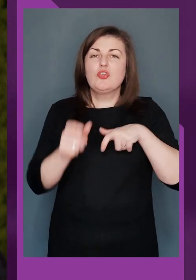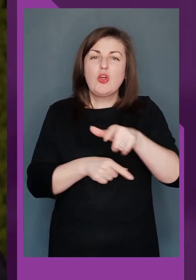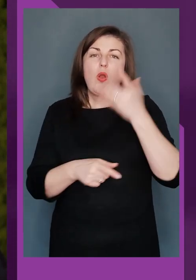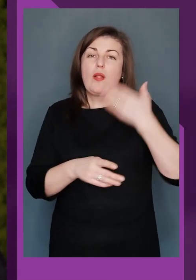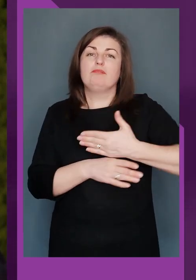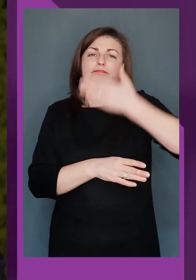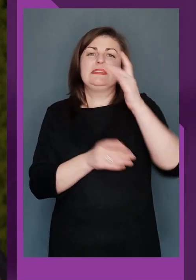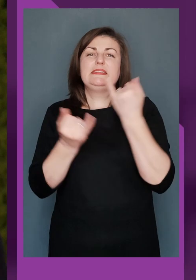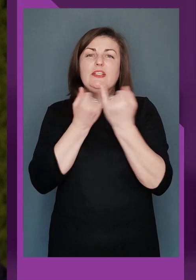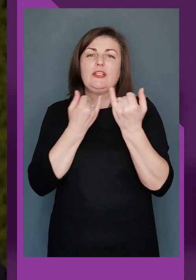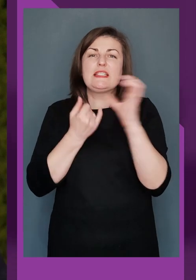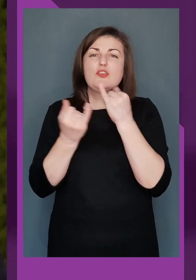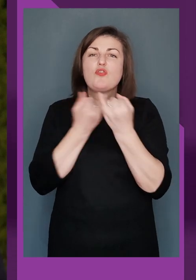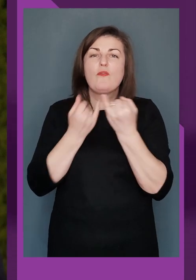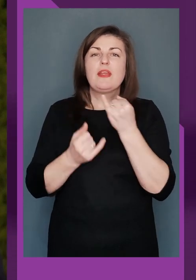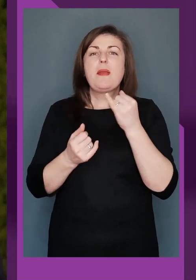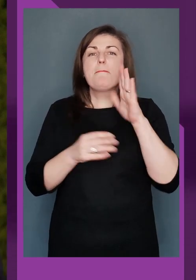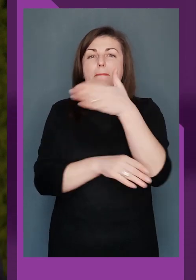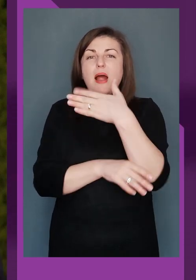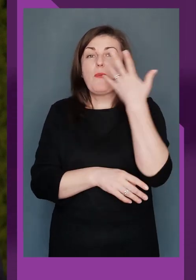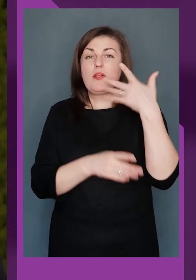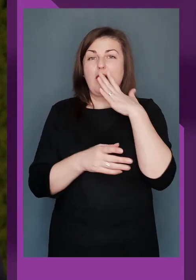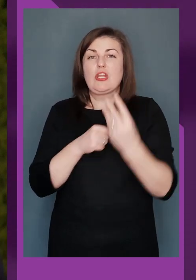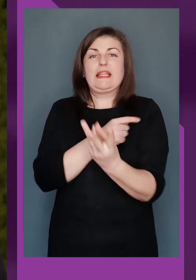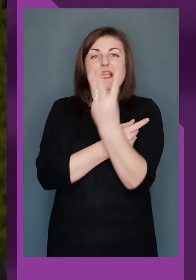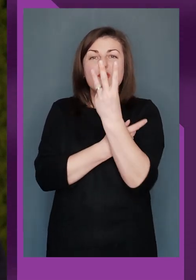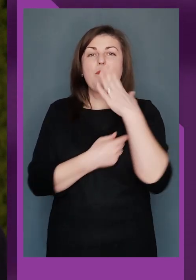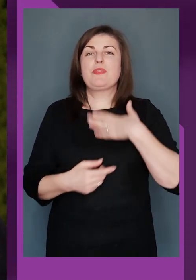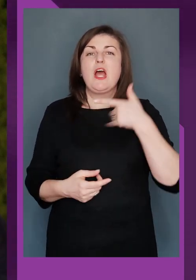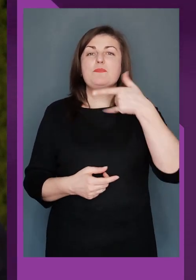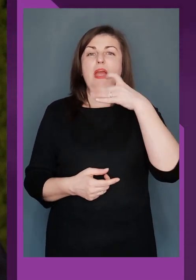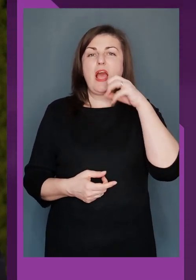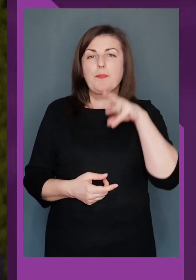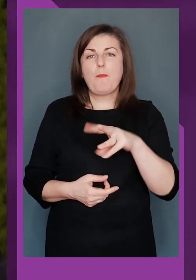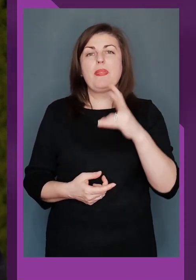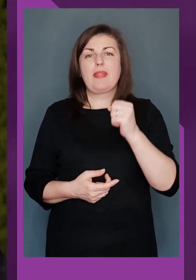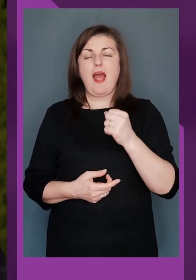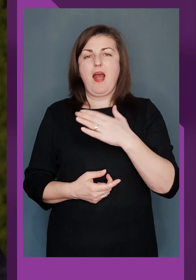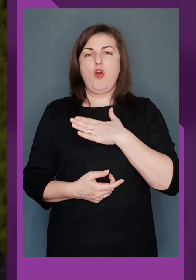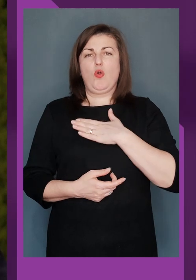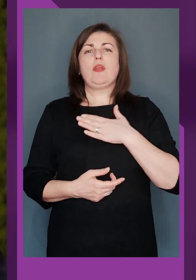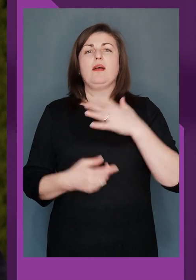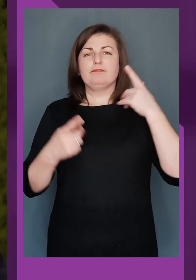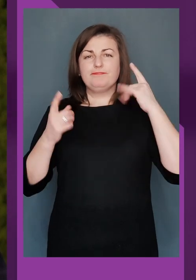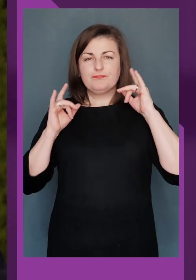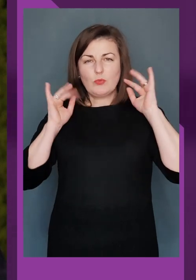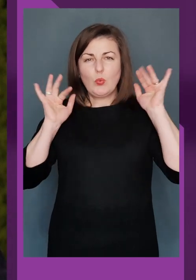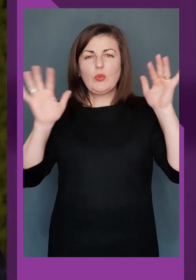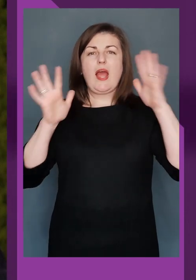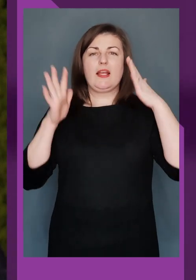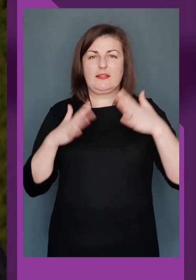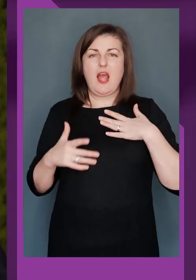-жовтий прапор, коли вони з нашим тризубцем, з нашим гербом на грудях, також лунає наш